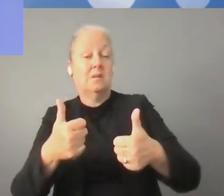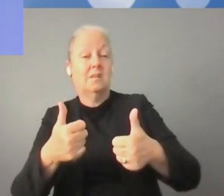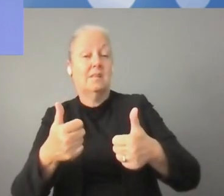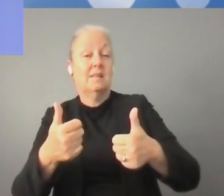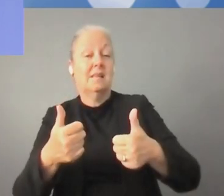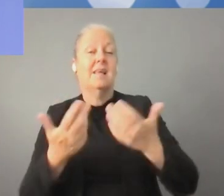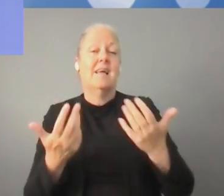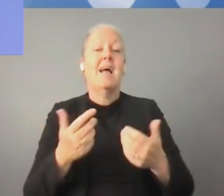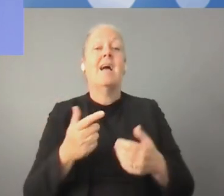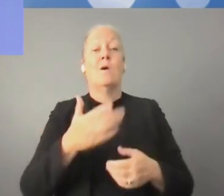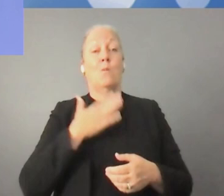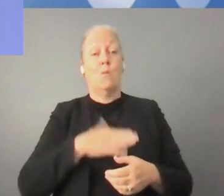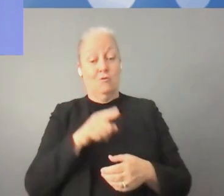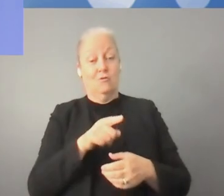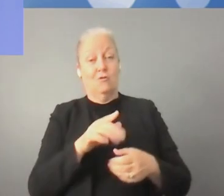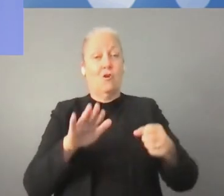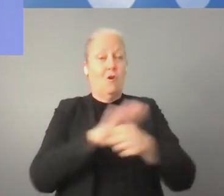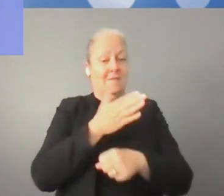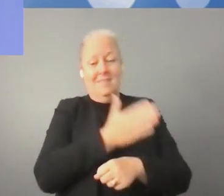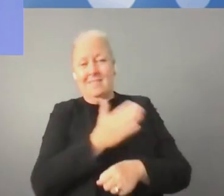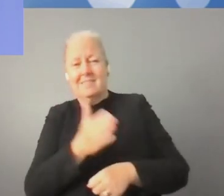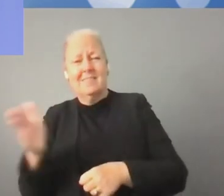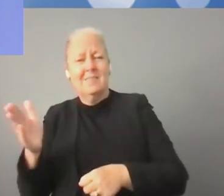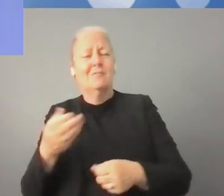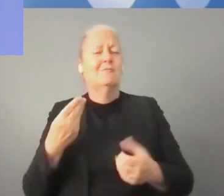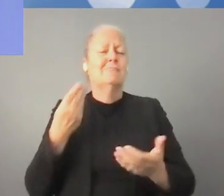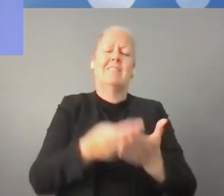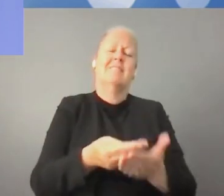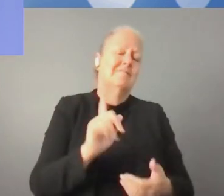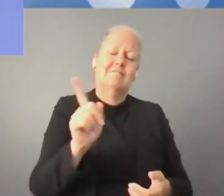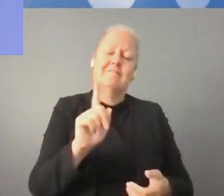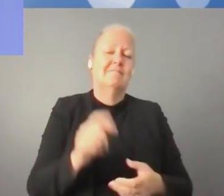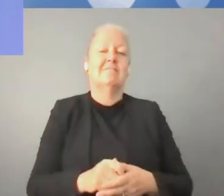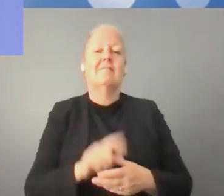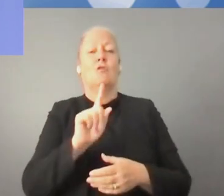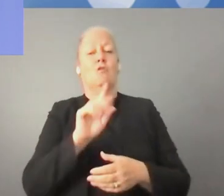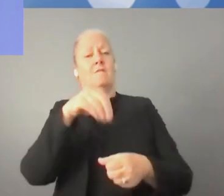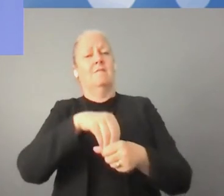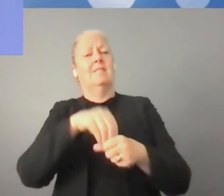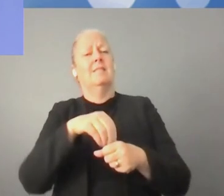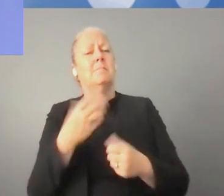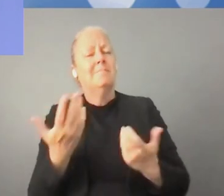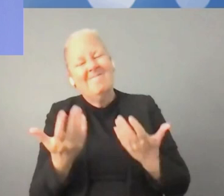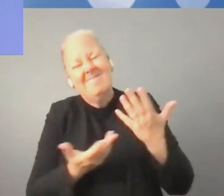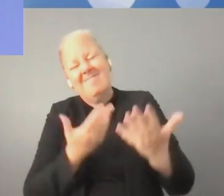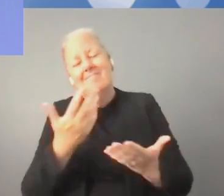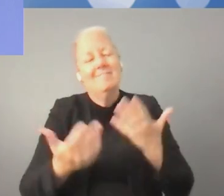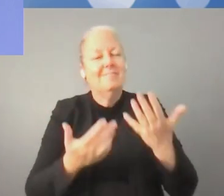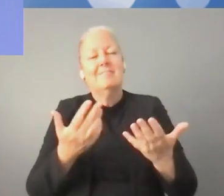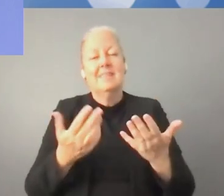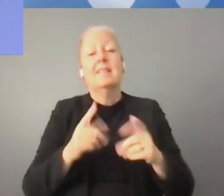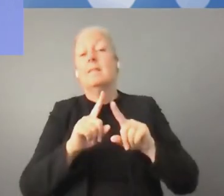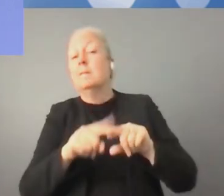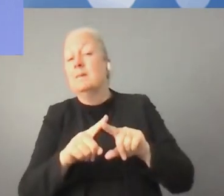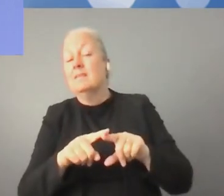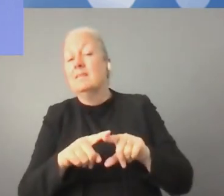يدعموا مثل ذجال الأعمال